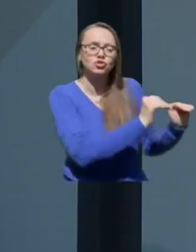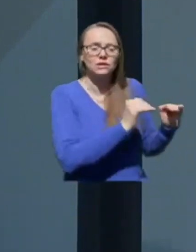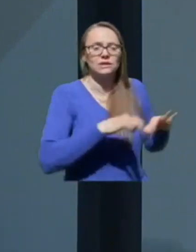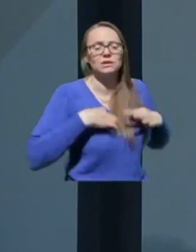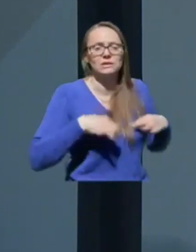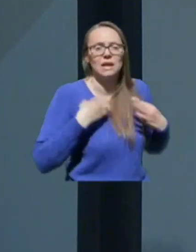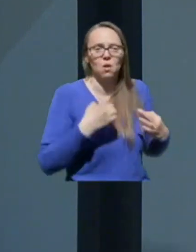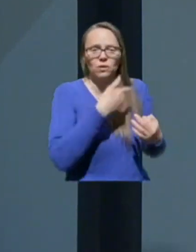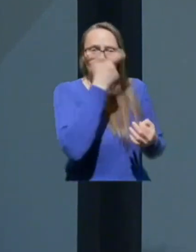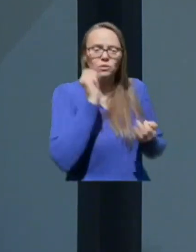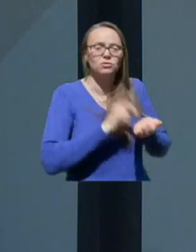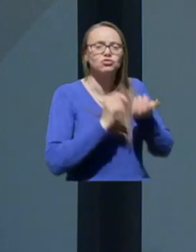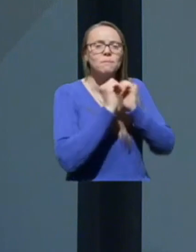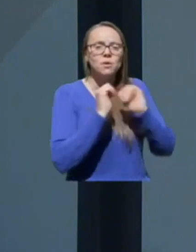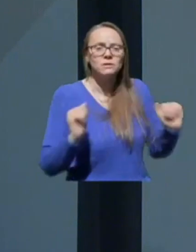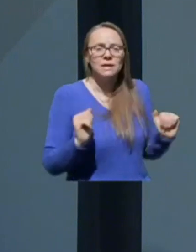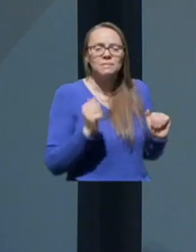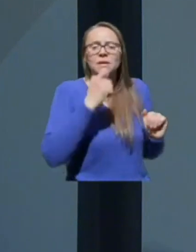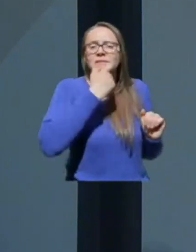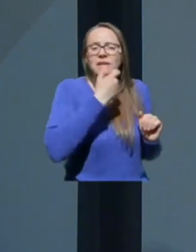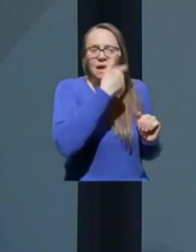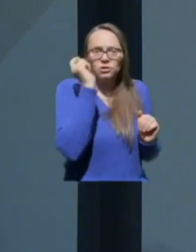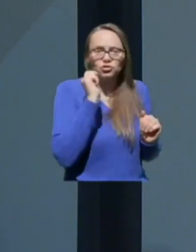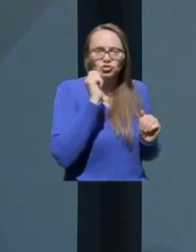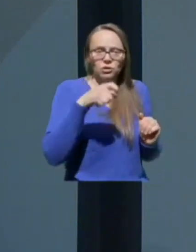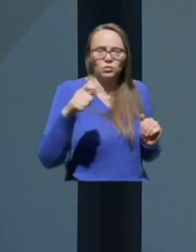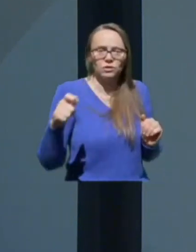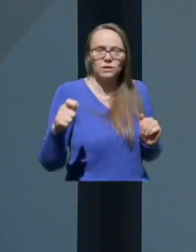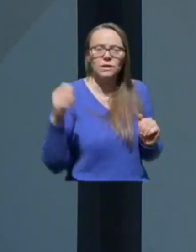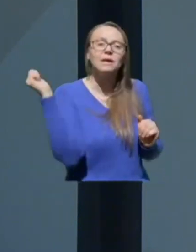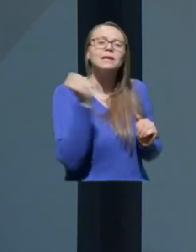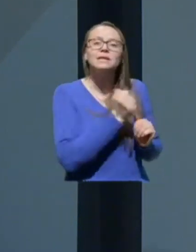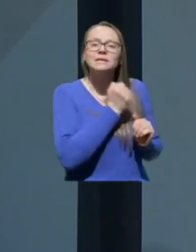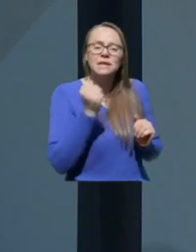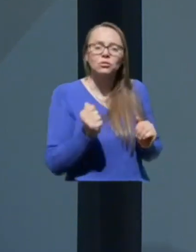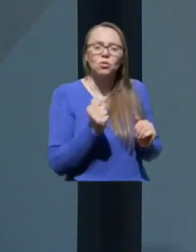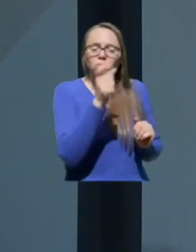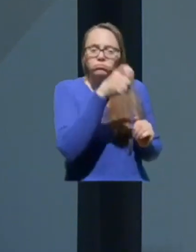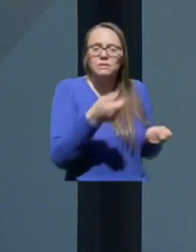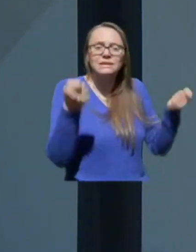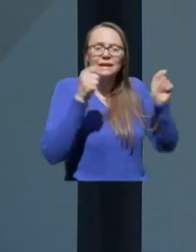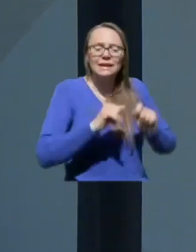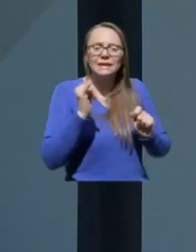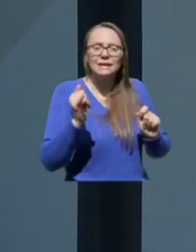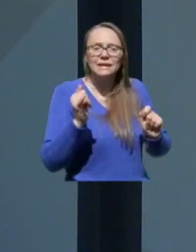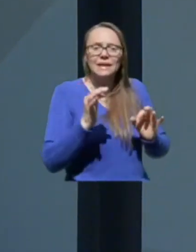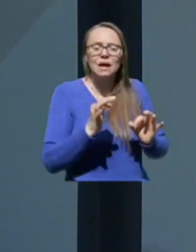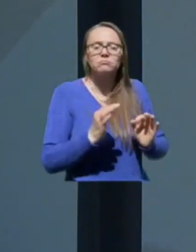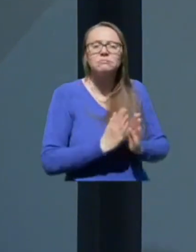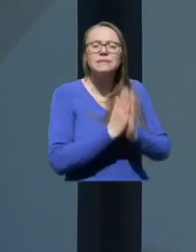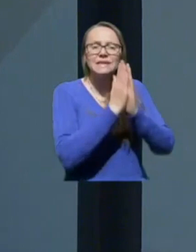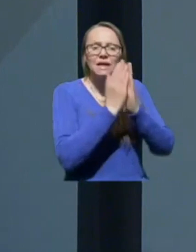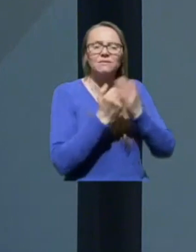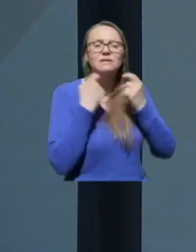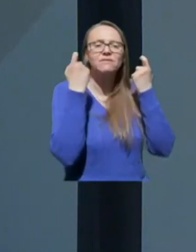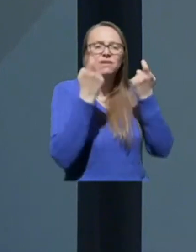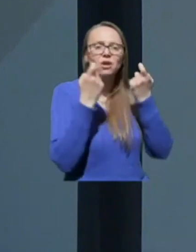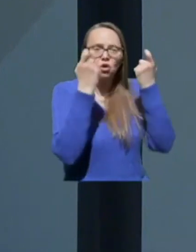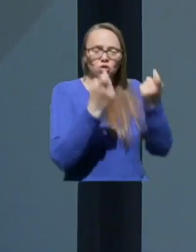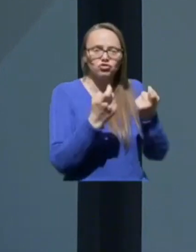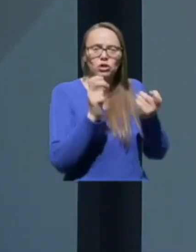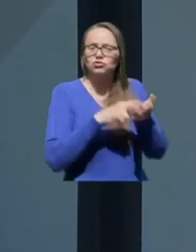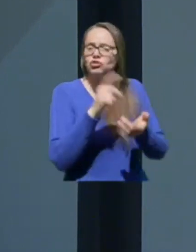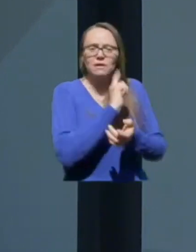ljudi, še posebej starejših. Zato smo splenili, da crkve za velikonočne praznike še ne bodo